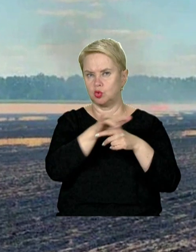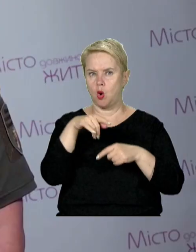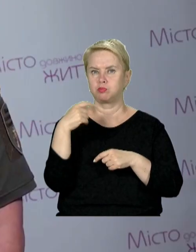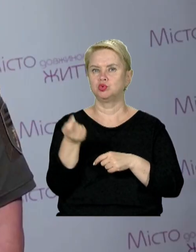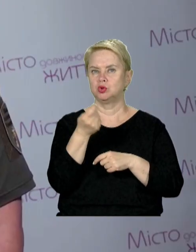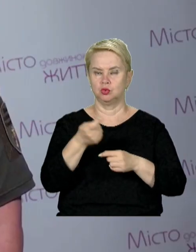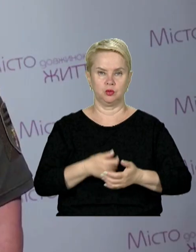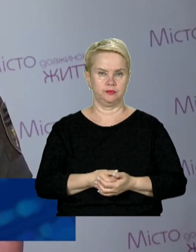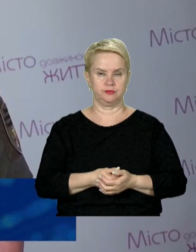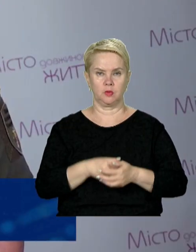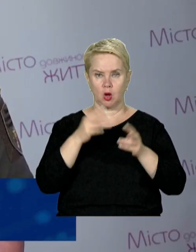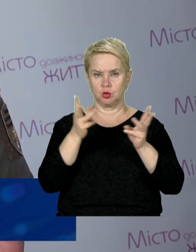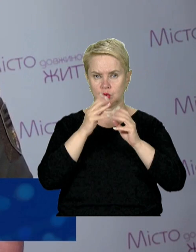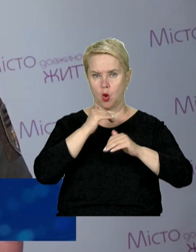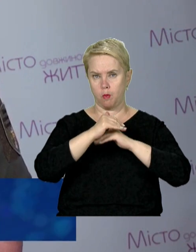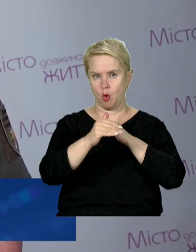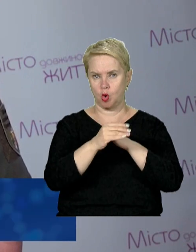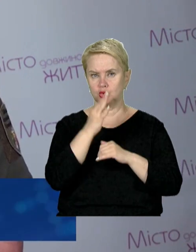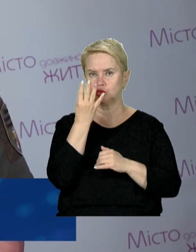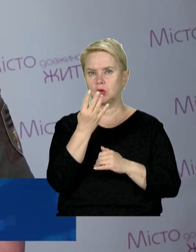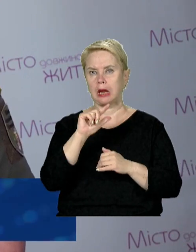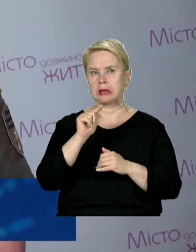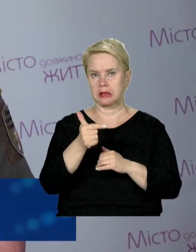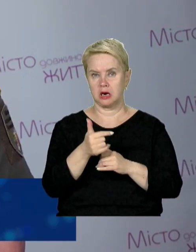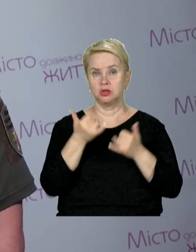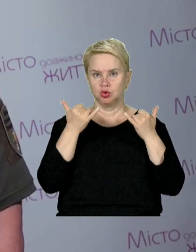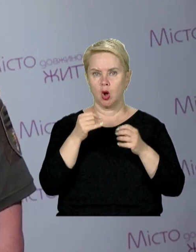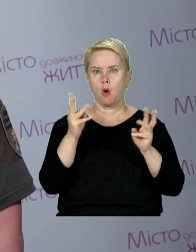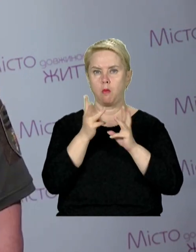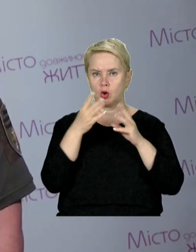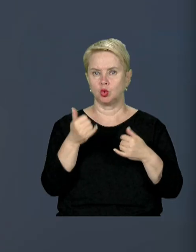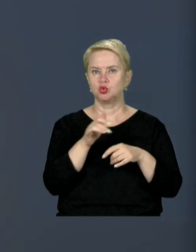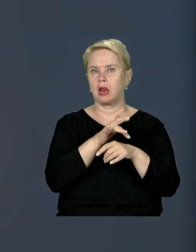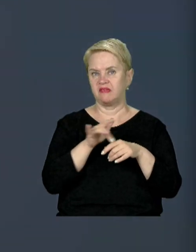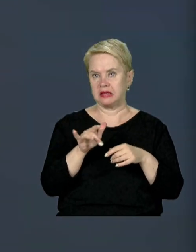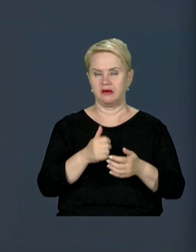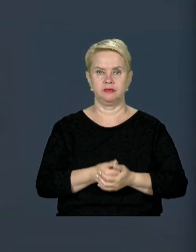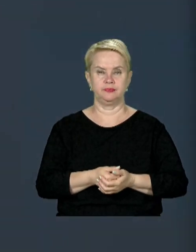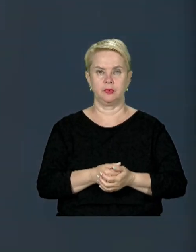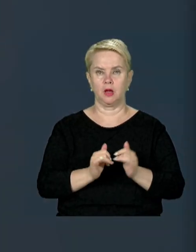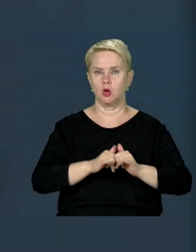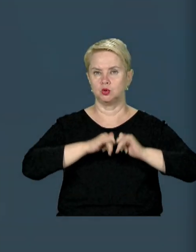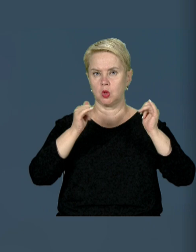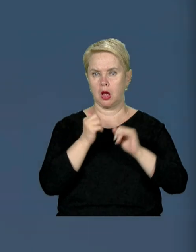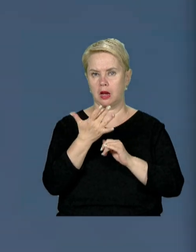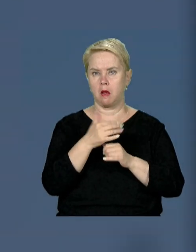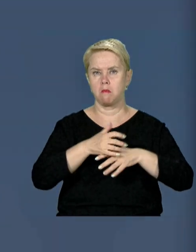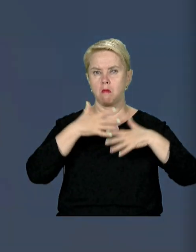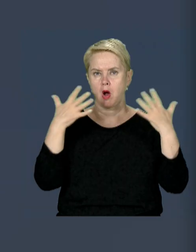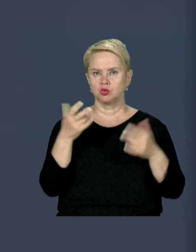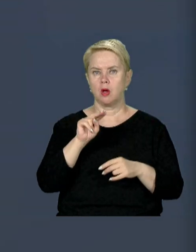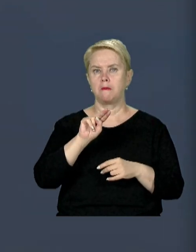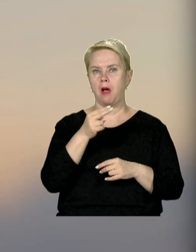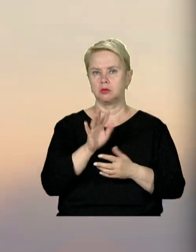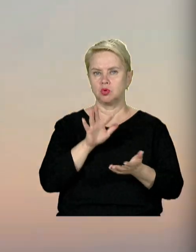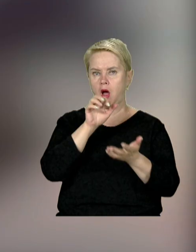пшениці. Загорілася пуля на площі 4 гектара. Зараз пожеж вже ліквідуваний. І зросла кількість жертв масштабної п